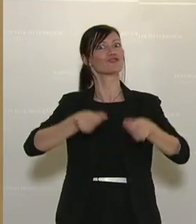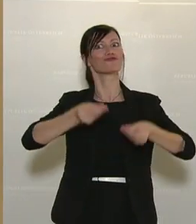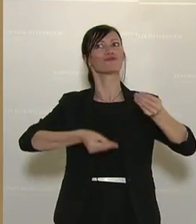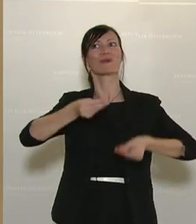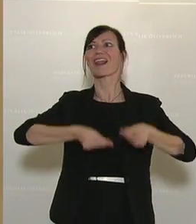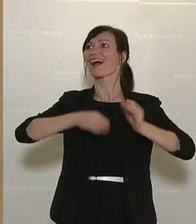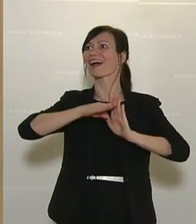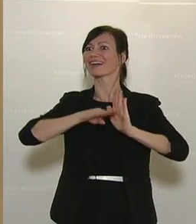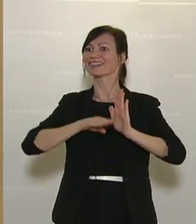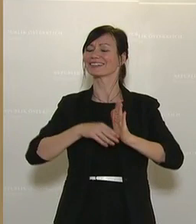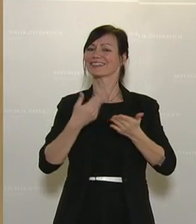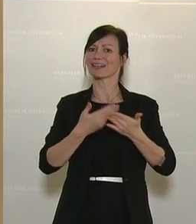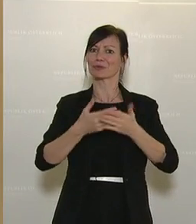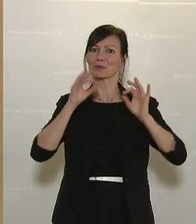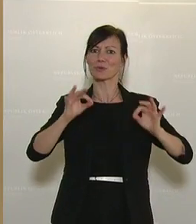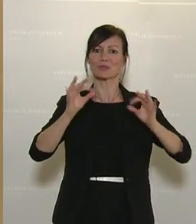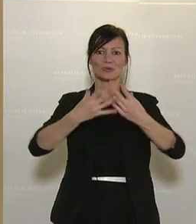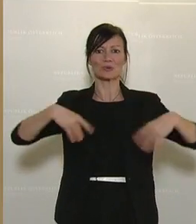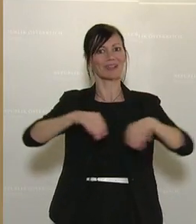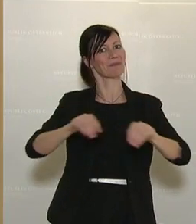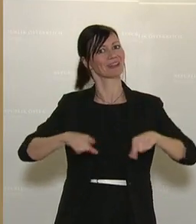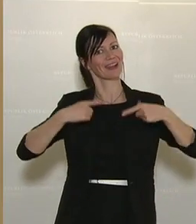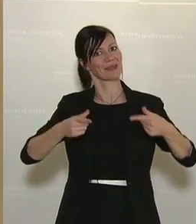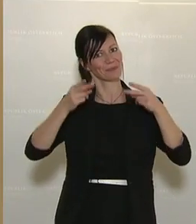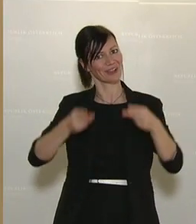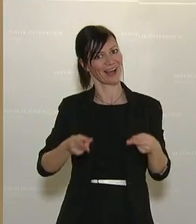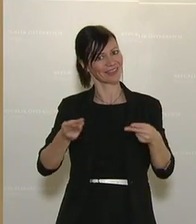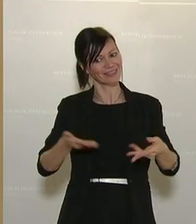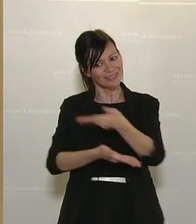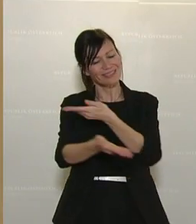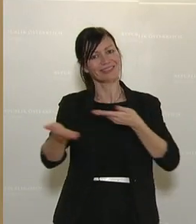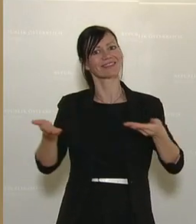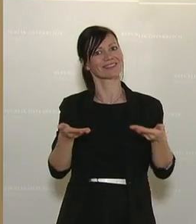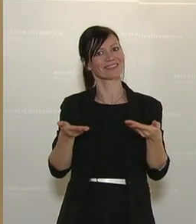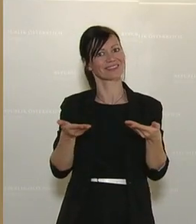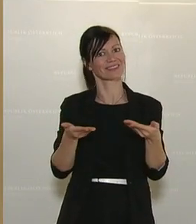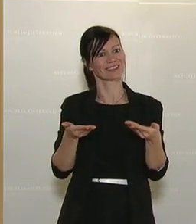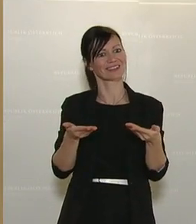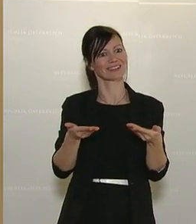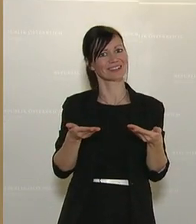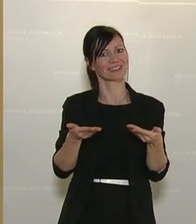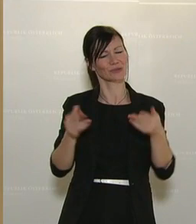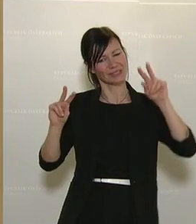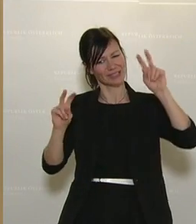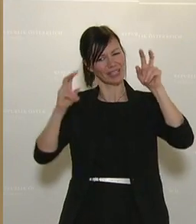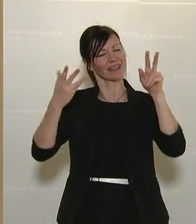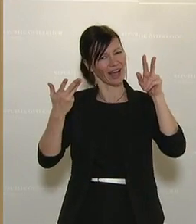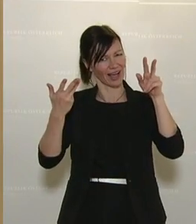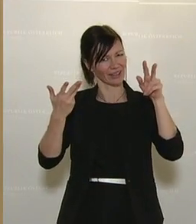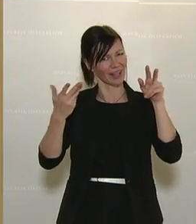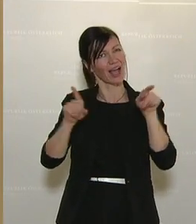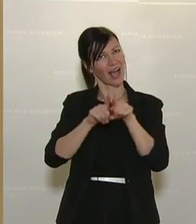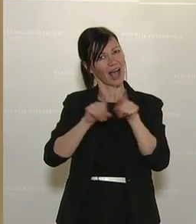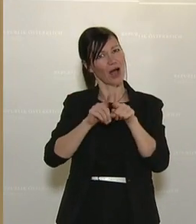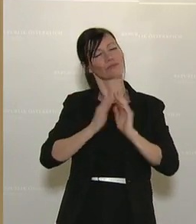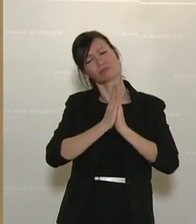Zusammenleben der Menschen ordnen, damit wir auch gut miteinander leben können. Und dieses Zitat verstehe ich schon ein bisschen